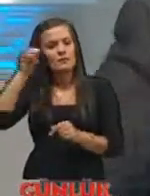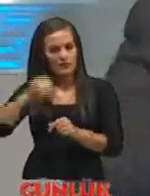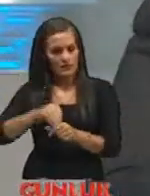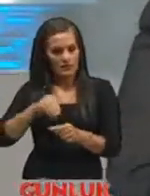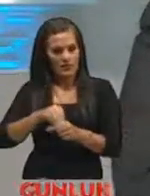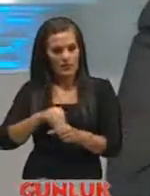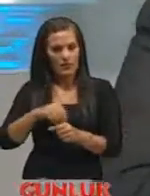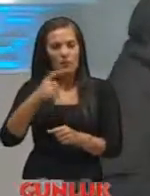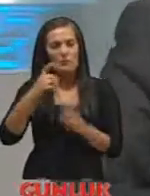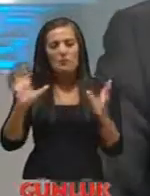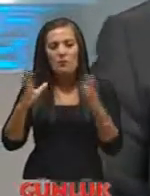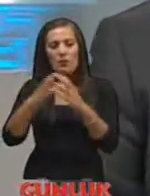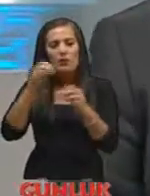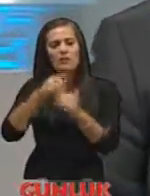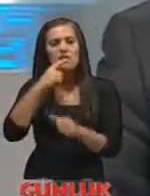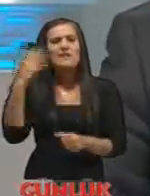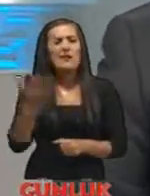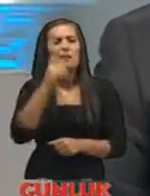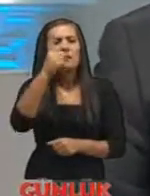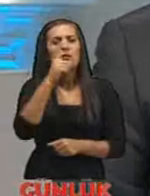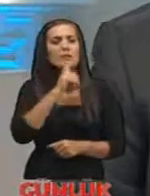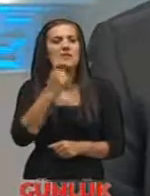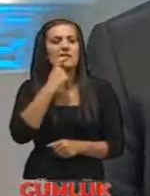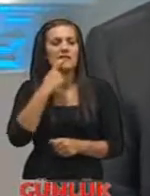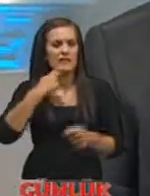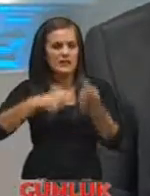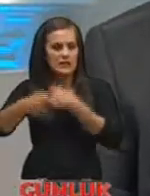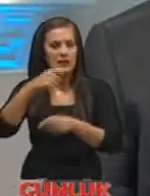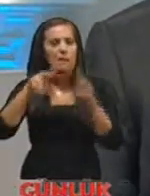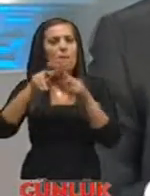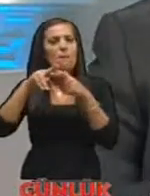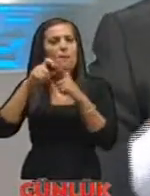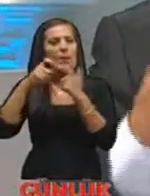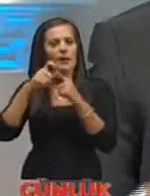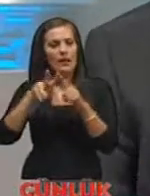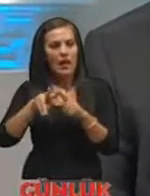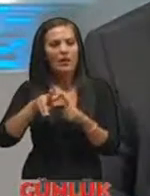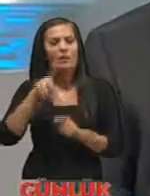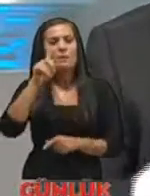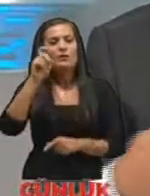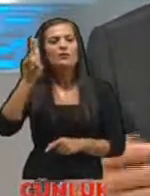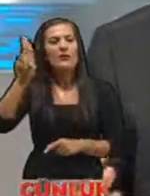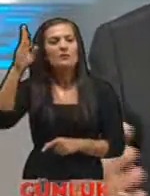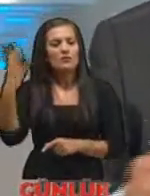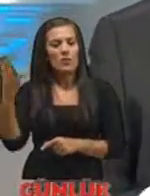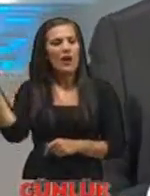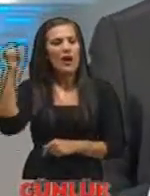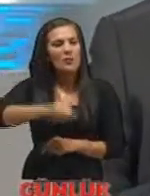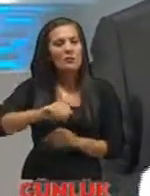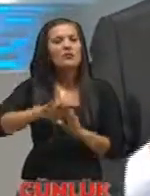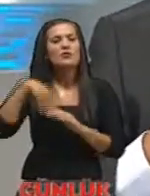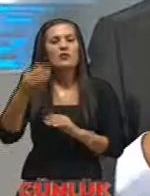Bölgemizdeki yıllarca yani yaklaşık bir yüzyıl işletilen madenin 1974 Harbi'nden sonra terk edilip